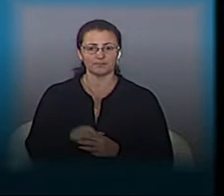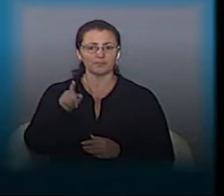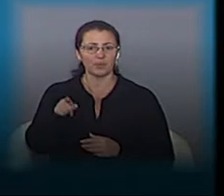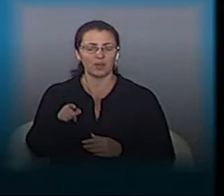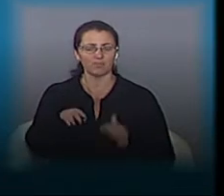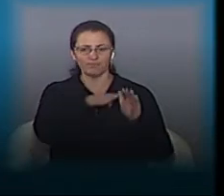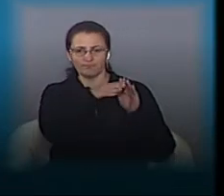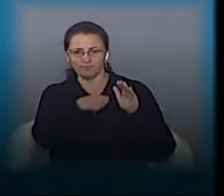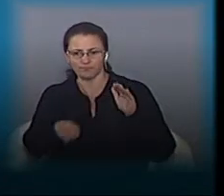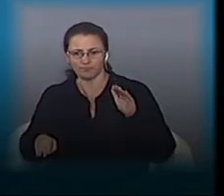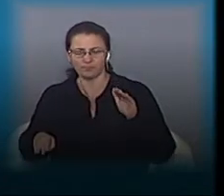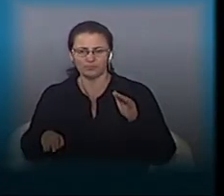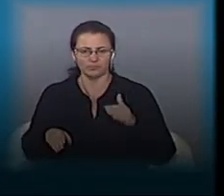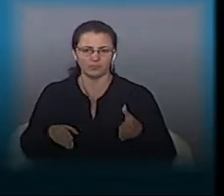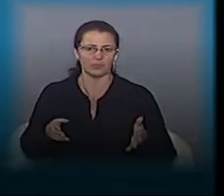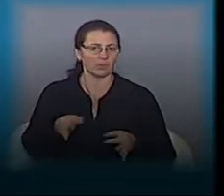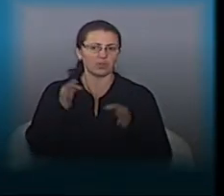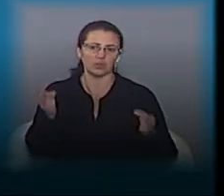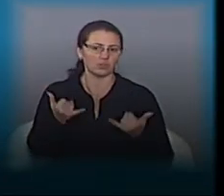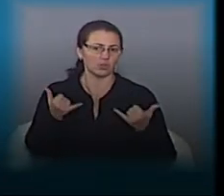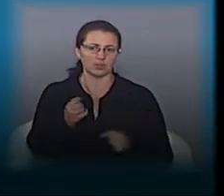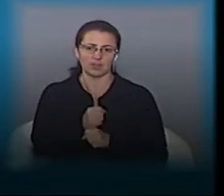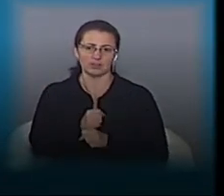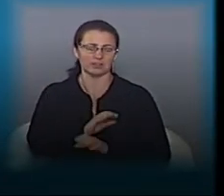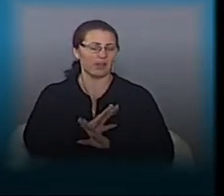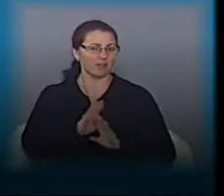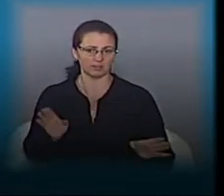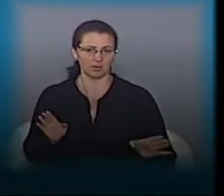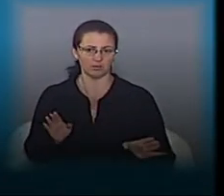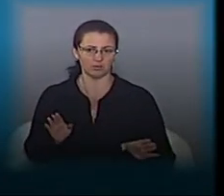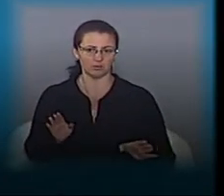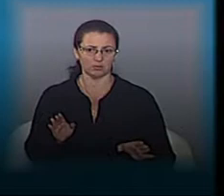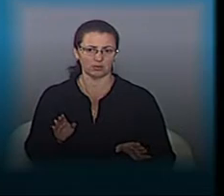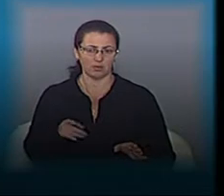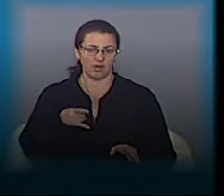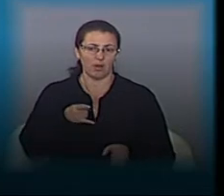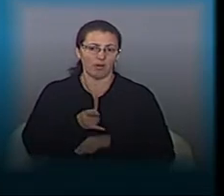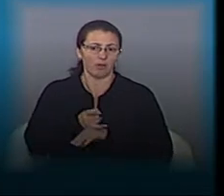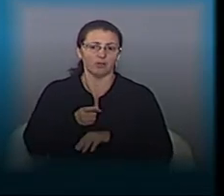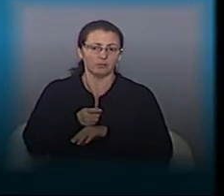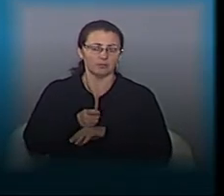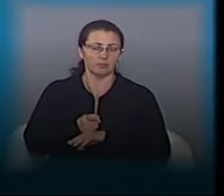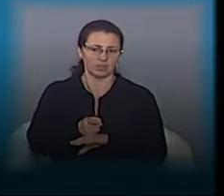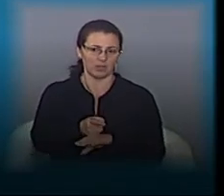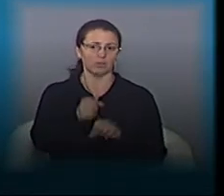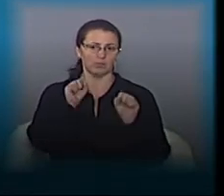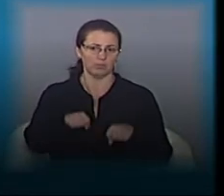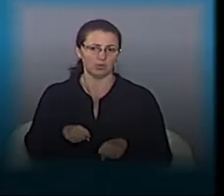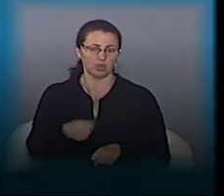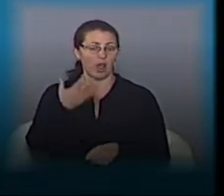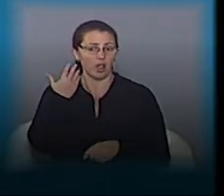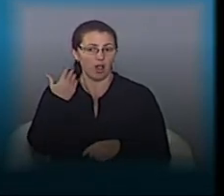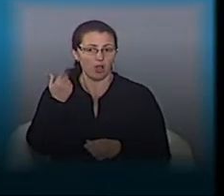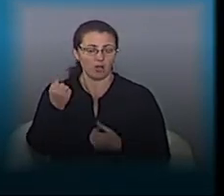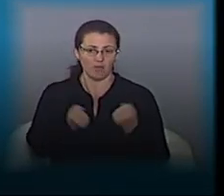склони, і нічого там зараз не зроблено. Їхати хіба що танком. Тобто легковою машиною є ризик